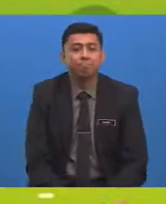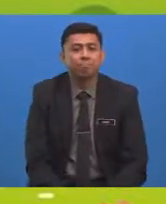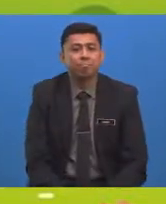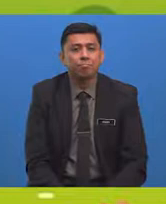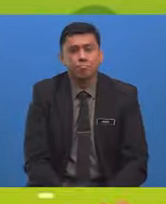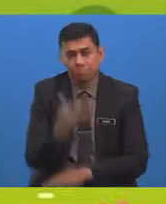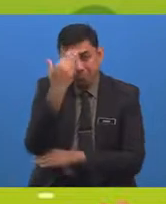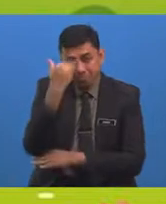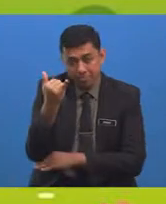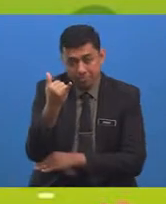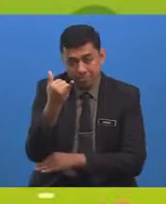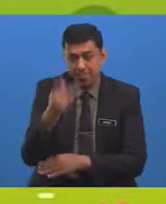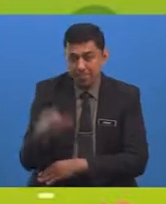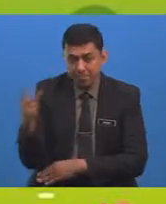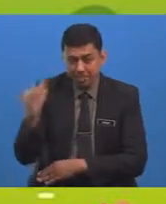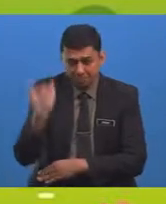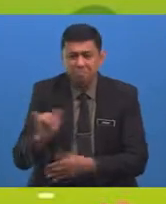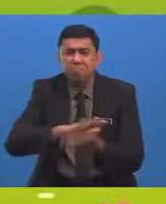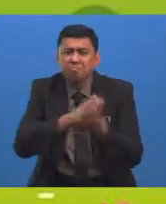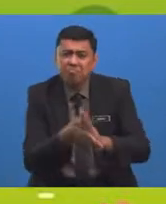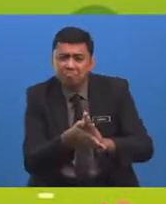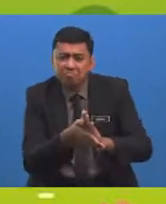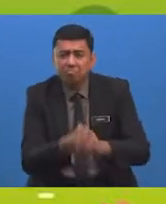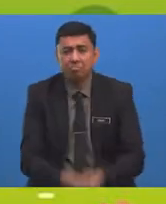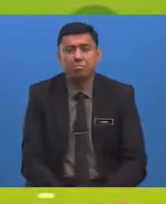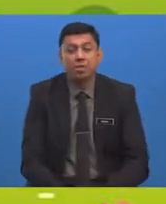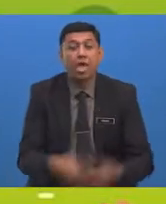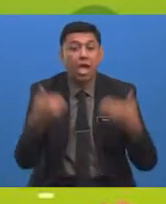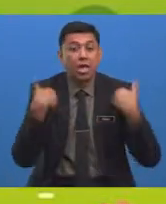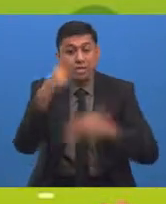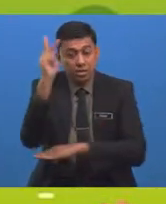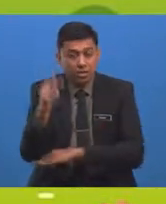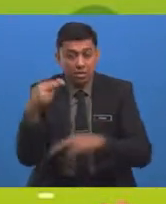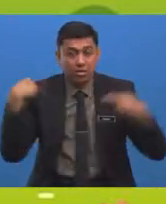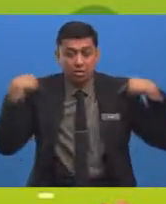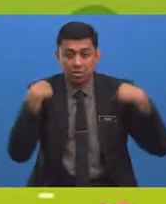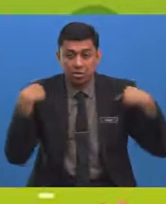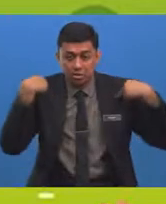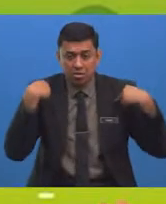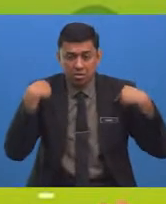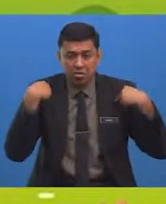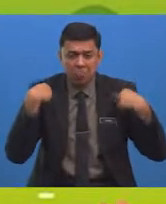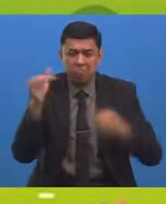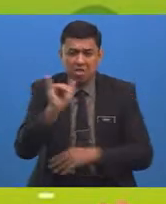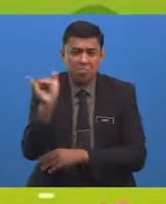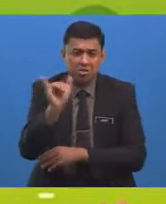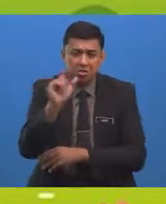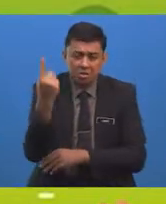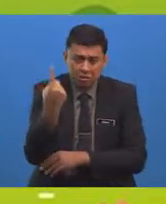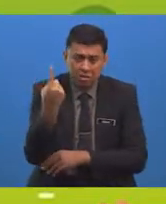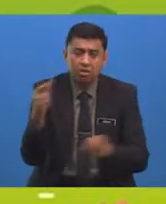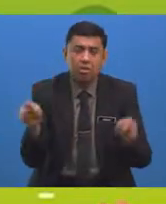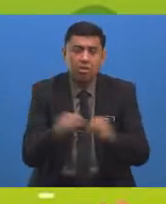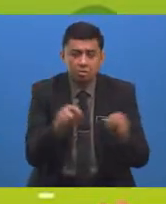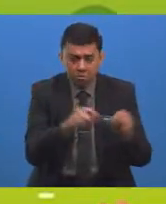Mengapa perkara tersebut terjadi? Adakah haiwan lain mengalami nasib yang sama seperti